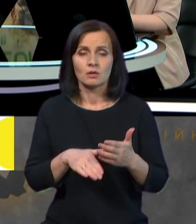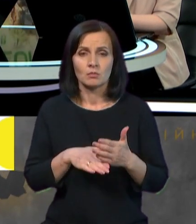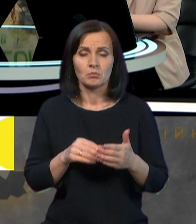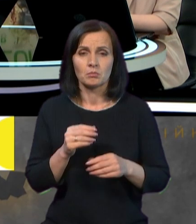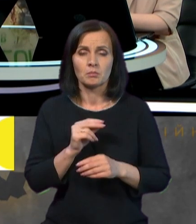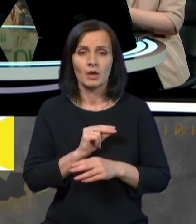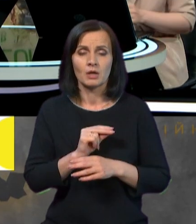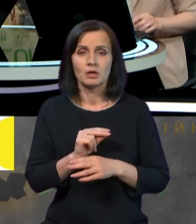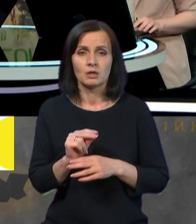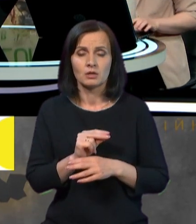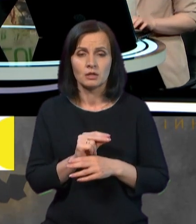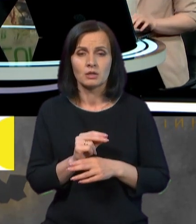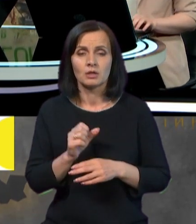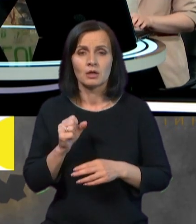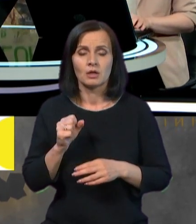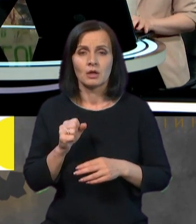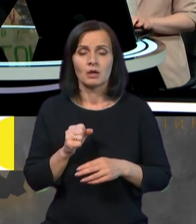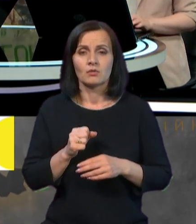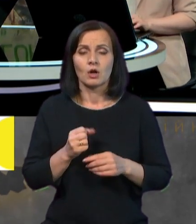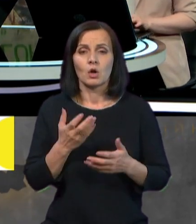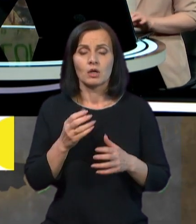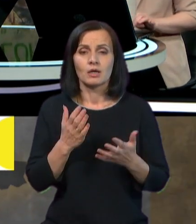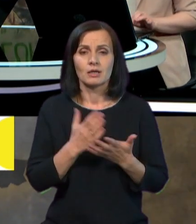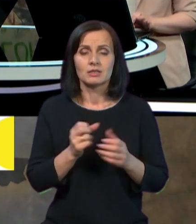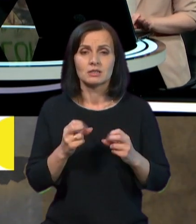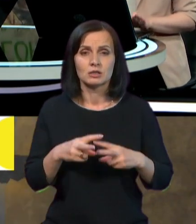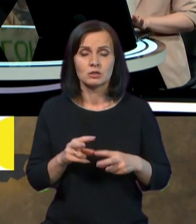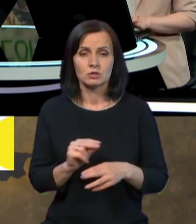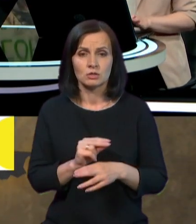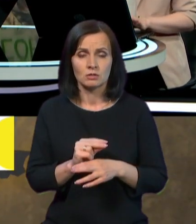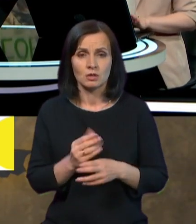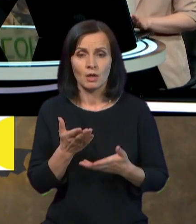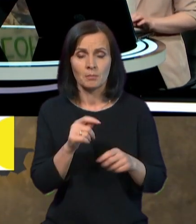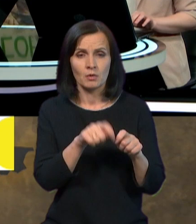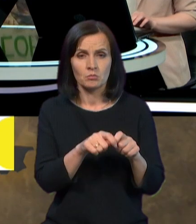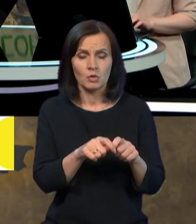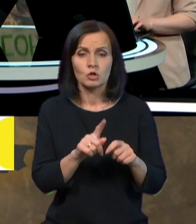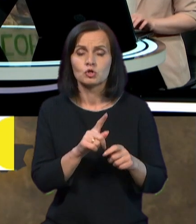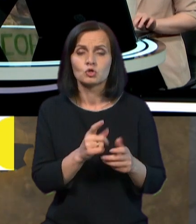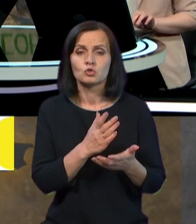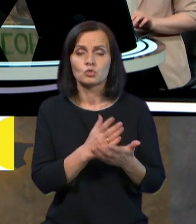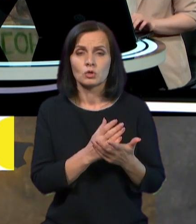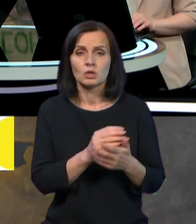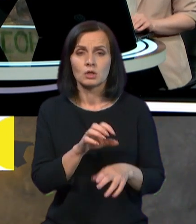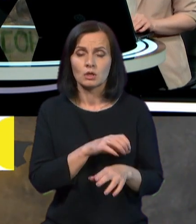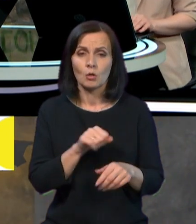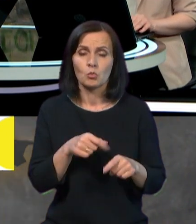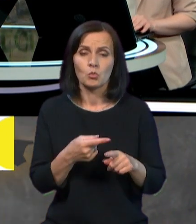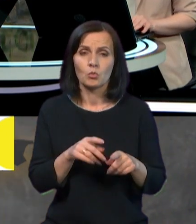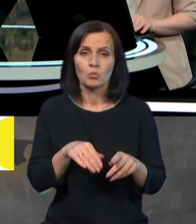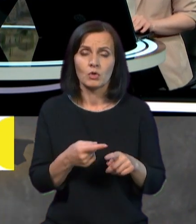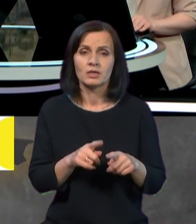імунотерапія, коли ми діагностуємо, на що в людини є алергія, і потім цей чинник дуже